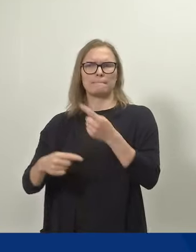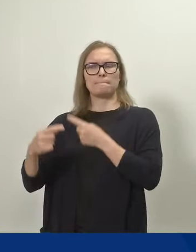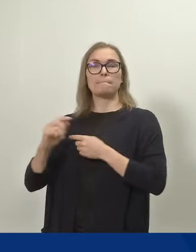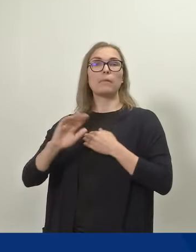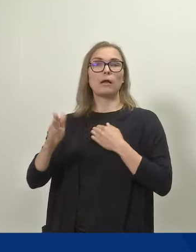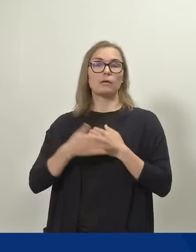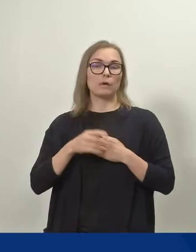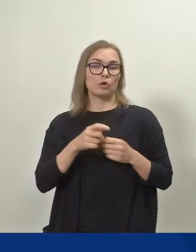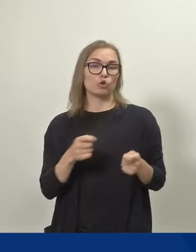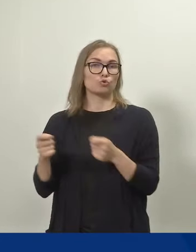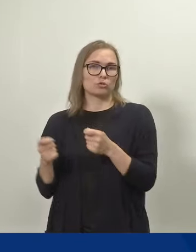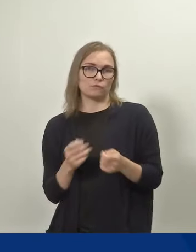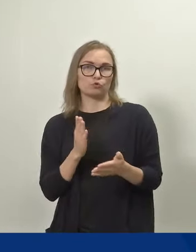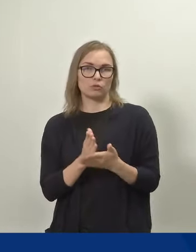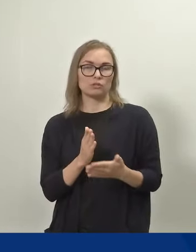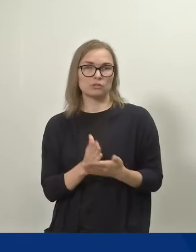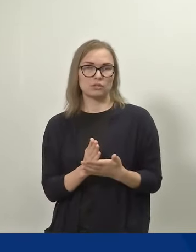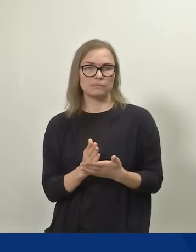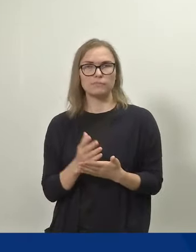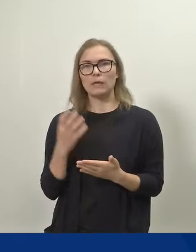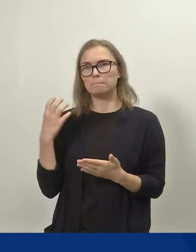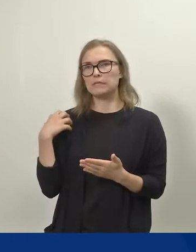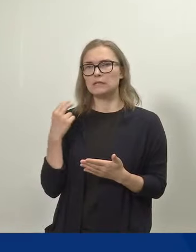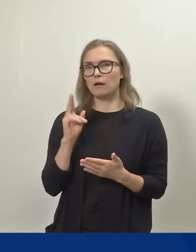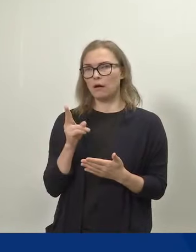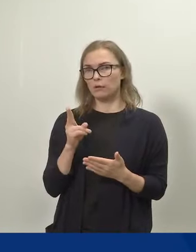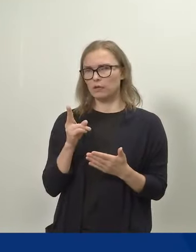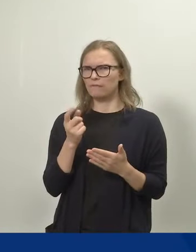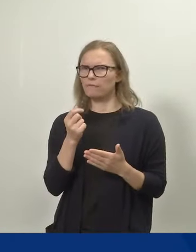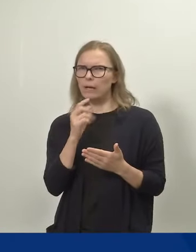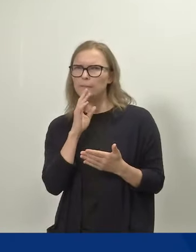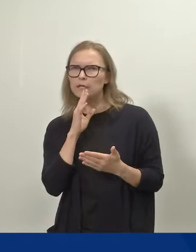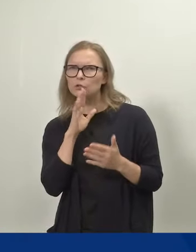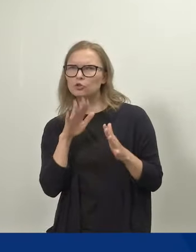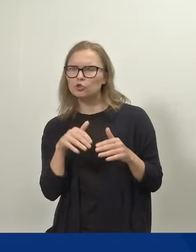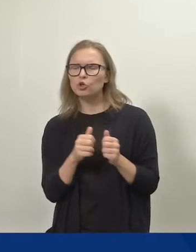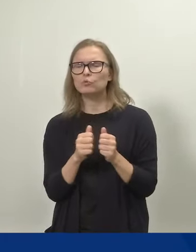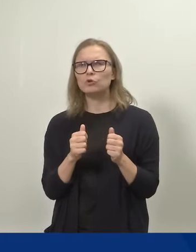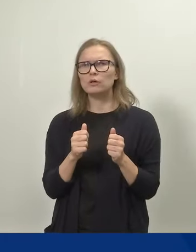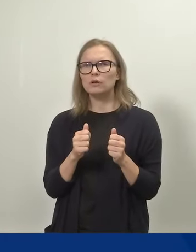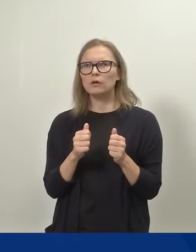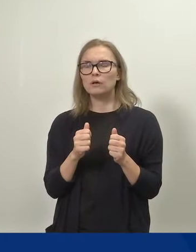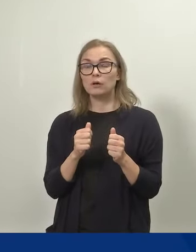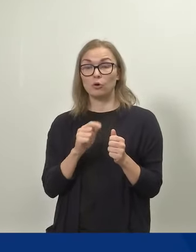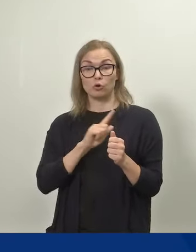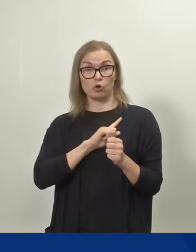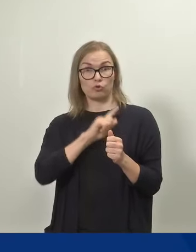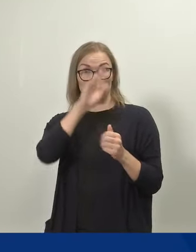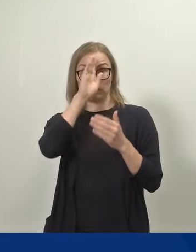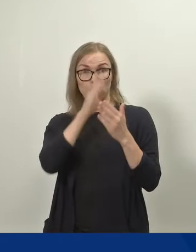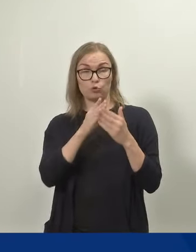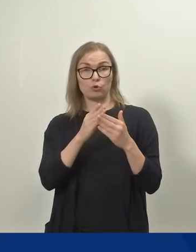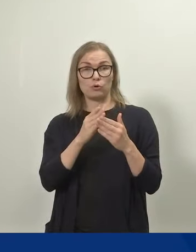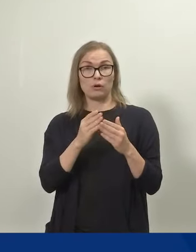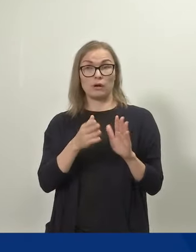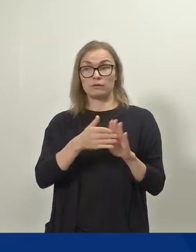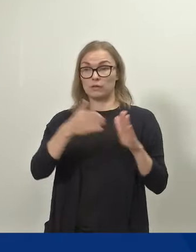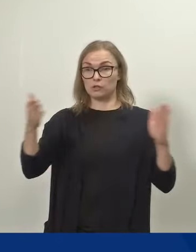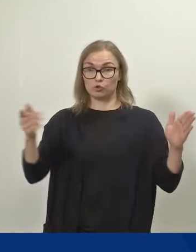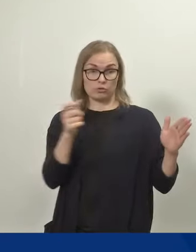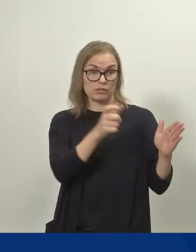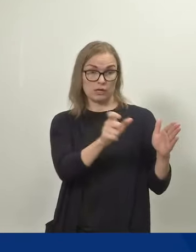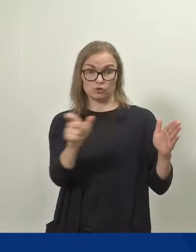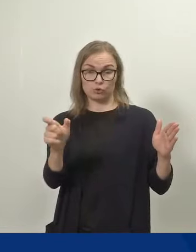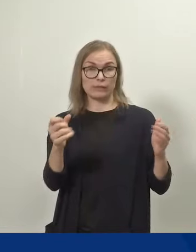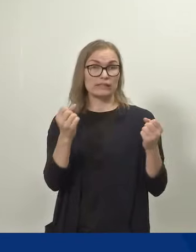joustavuuteen. Ministeri Haatainen ehkä hiukan sivusi jo tätä. Oliko niin, että onko näiden jaksojen kestoa tai määrää